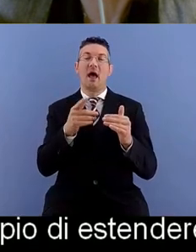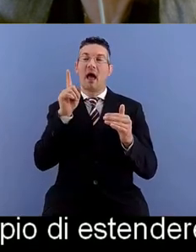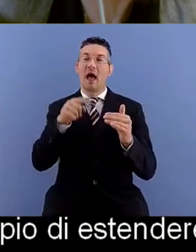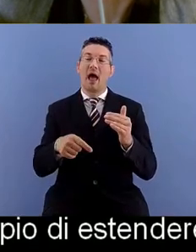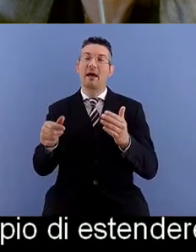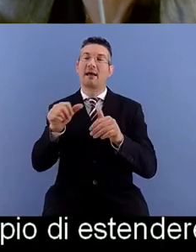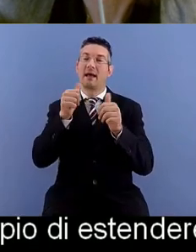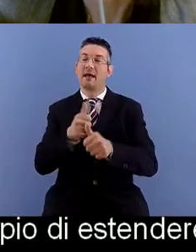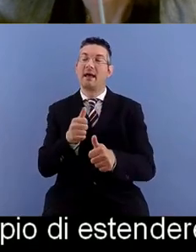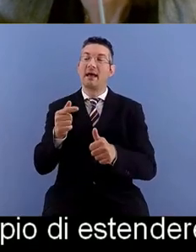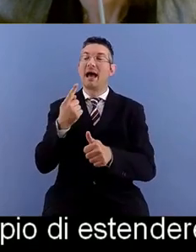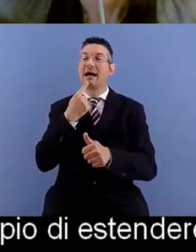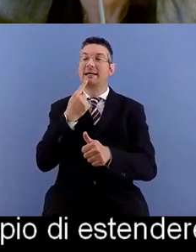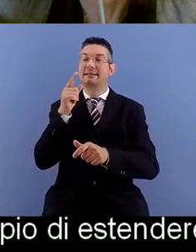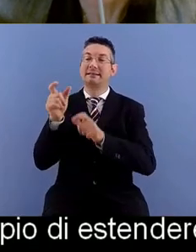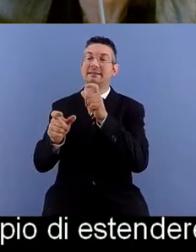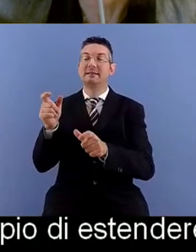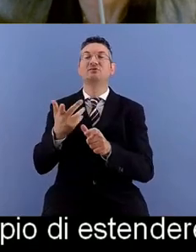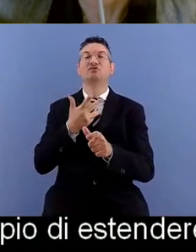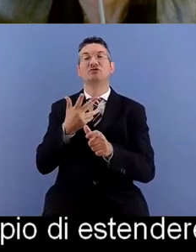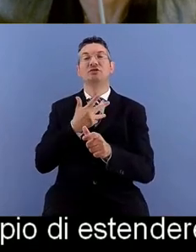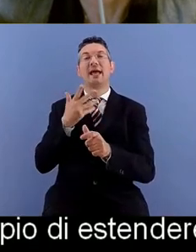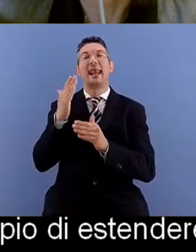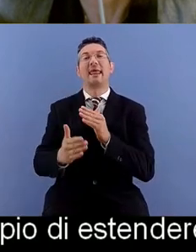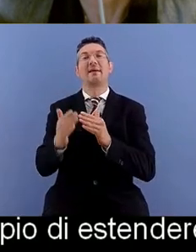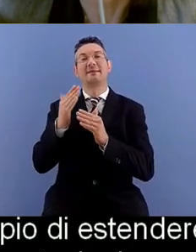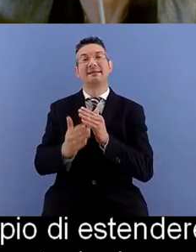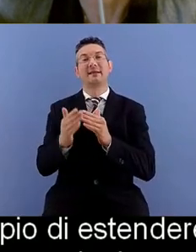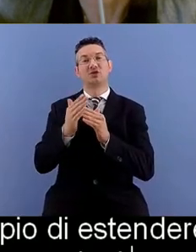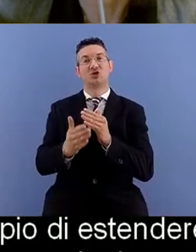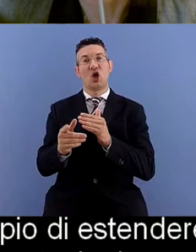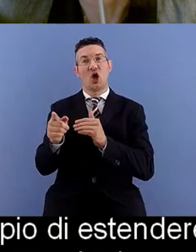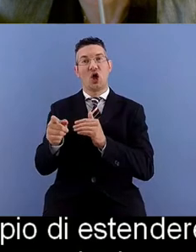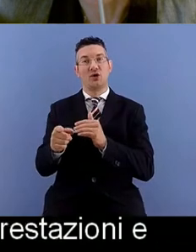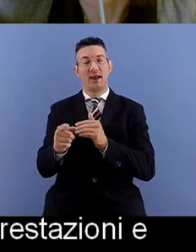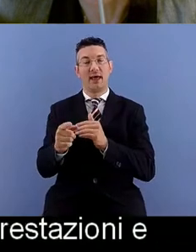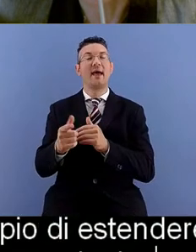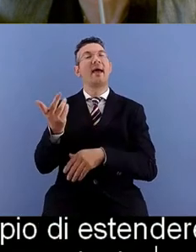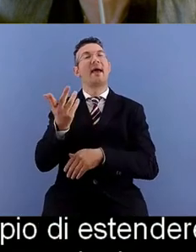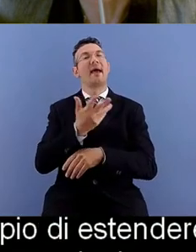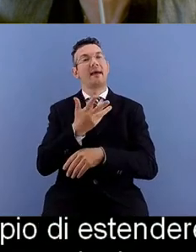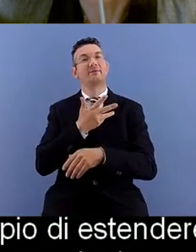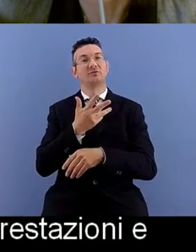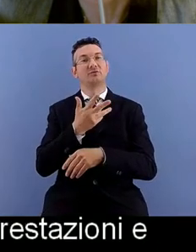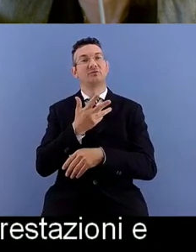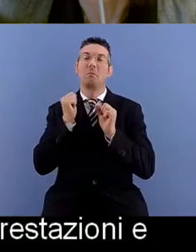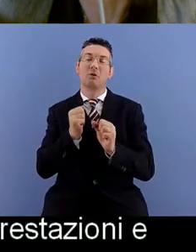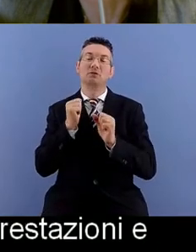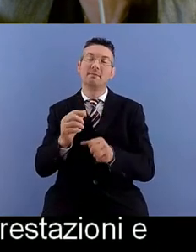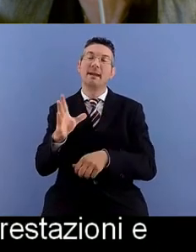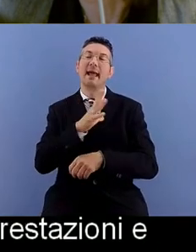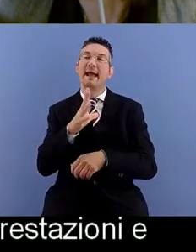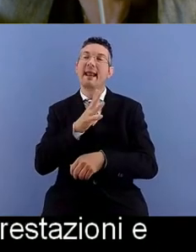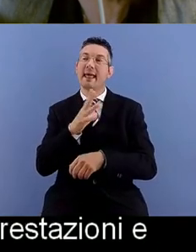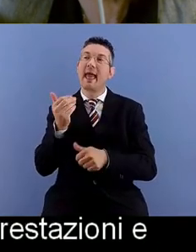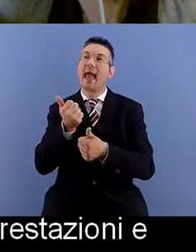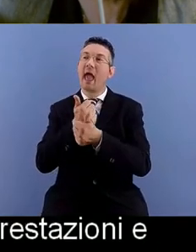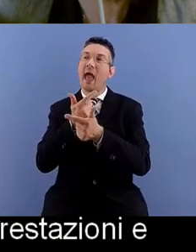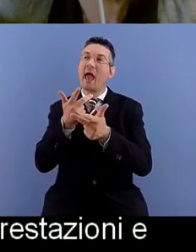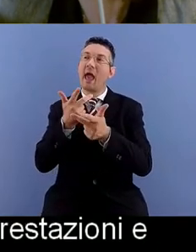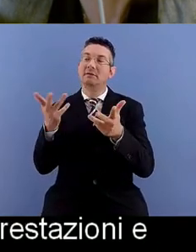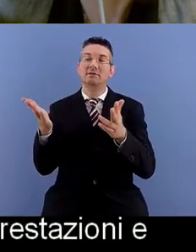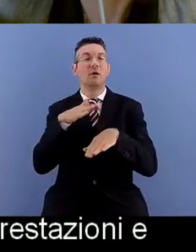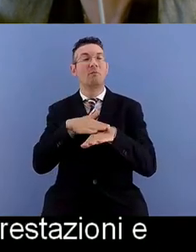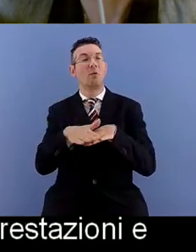prestazioni e massimizzare il numero di potenziali clienti che possono utilizzare un prodotto un